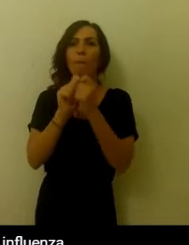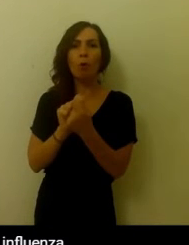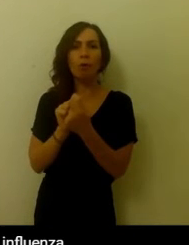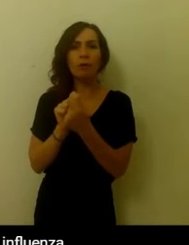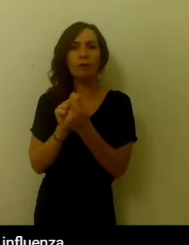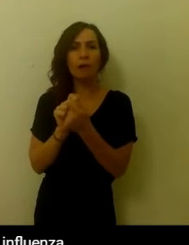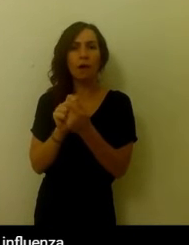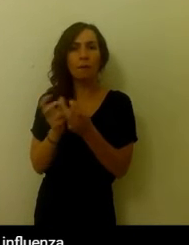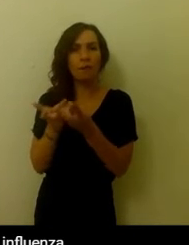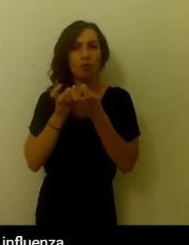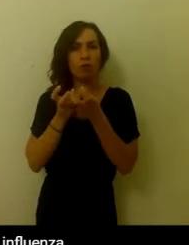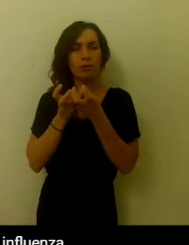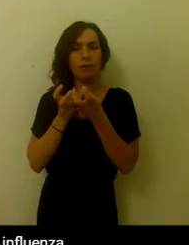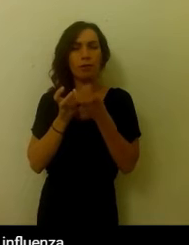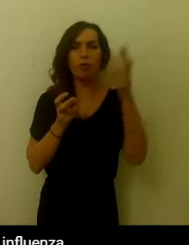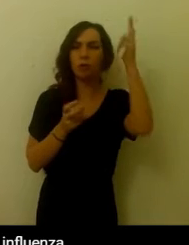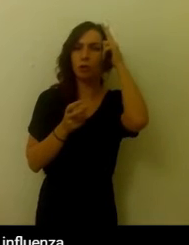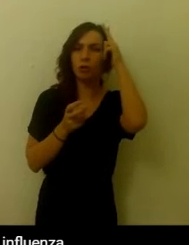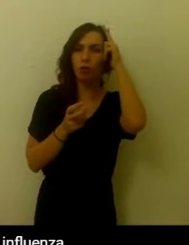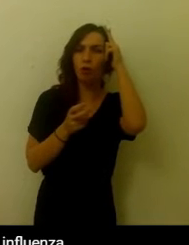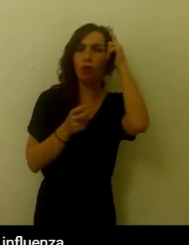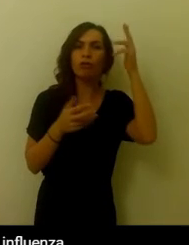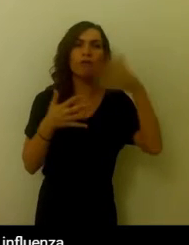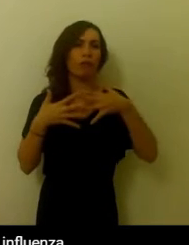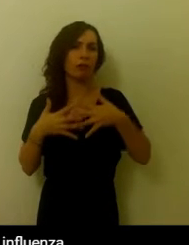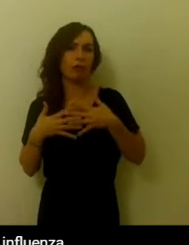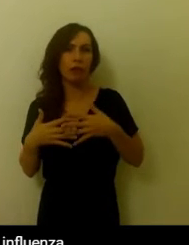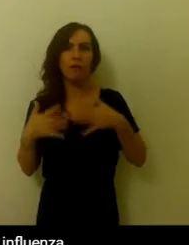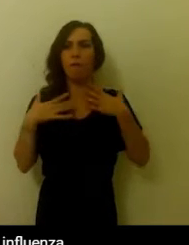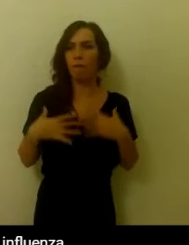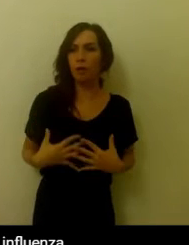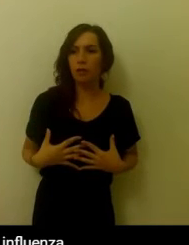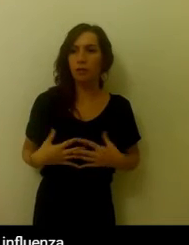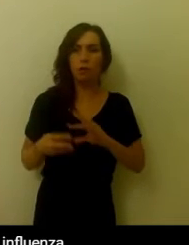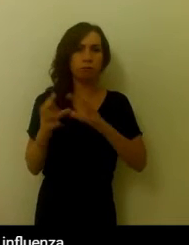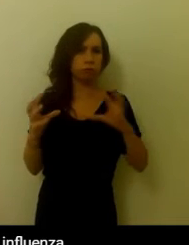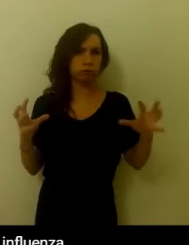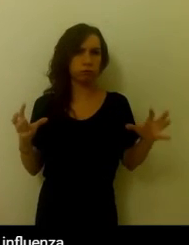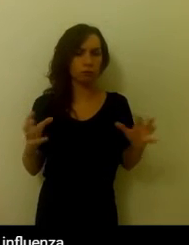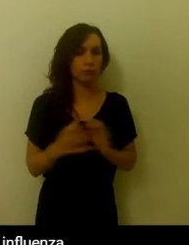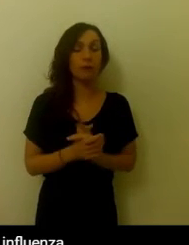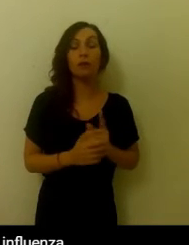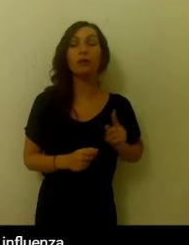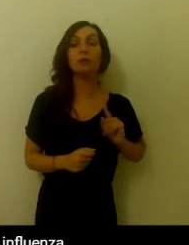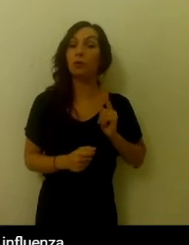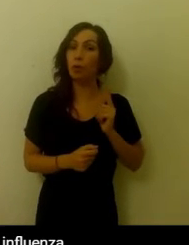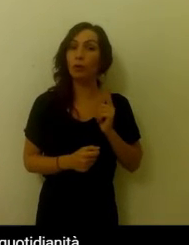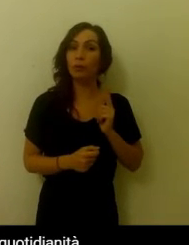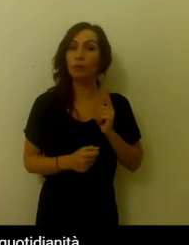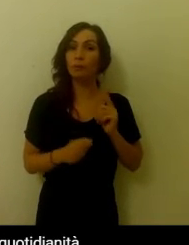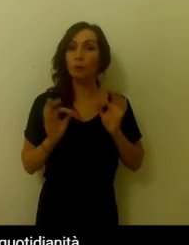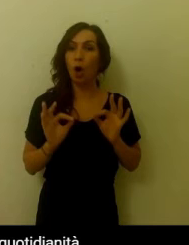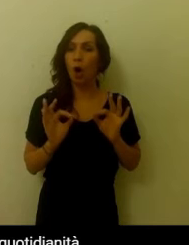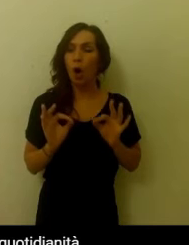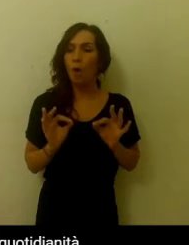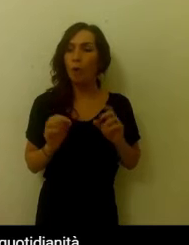ambientali, culturali, religiosi, affettivi, fisici. Il dolore influenza la